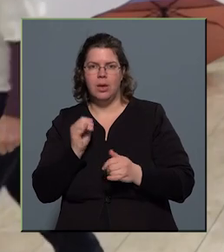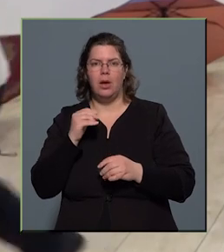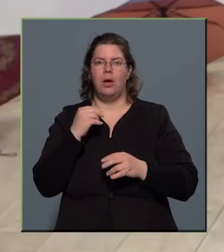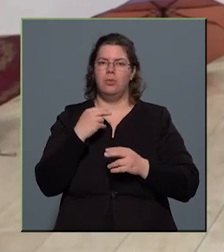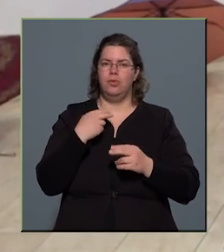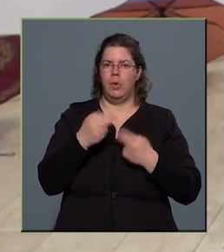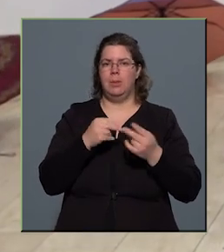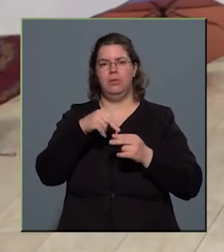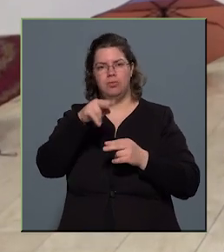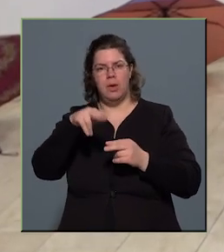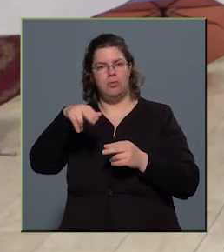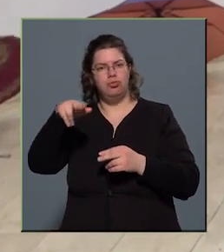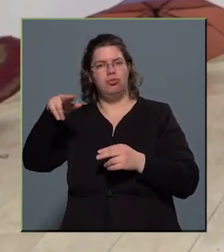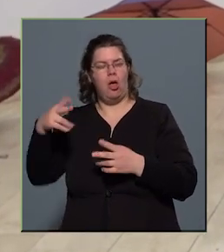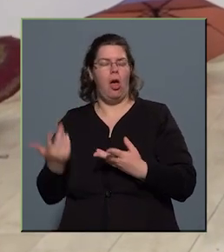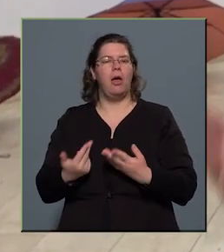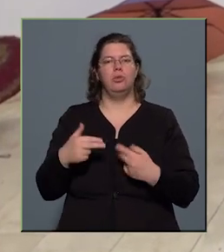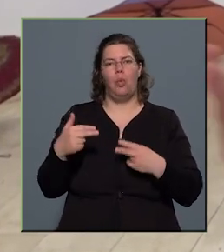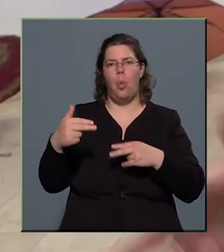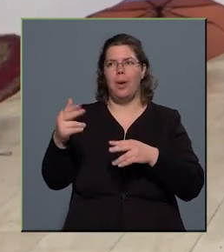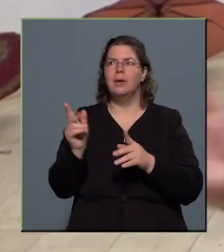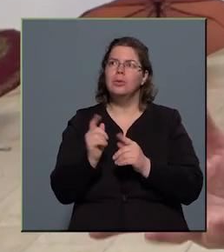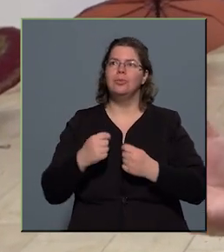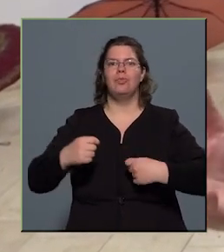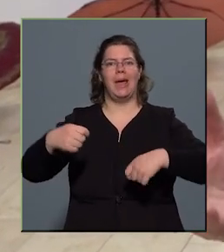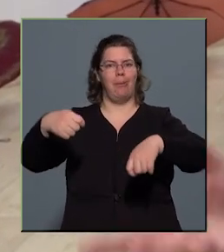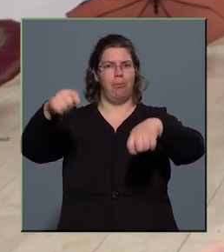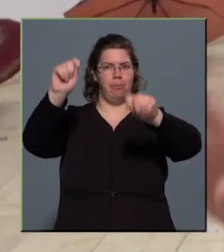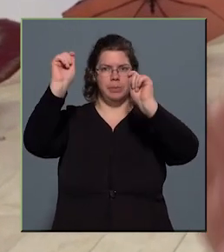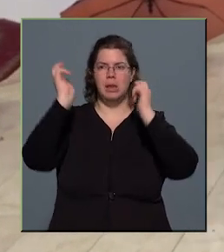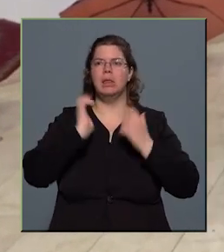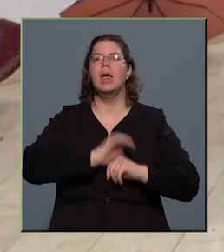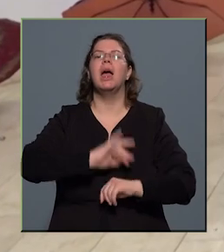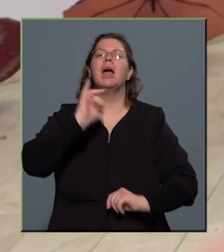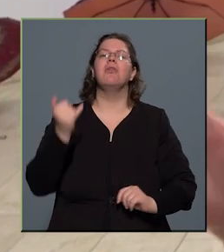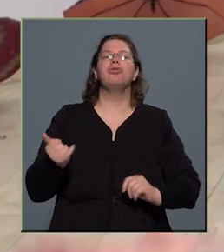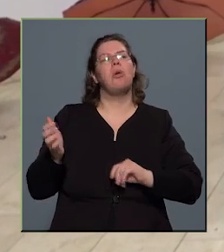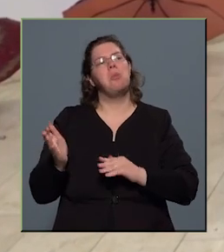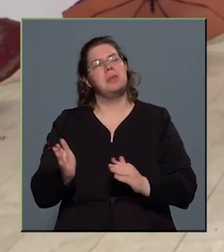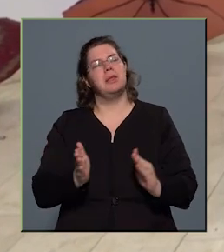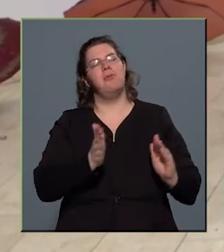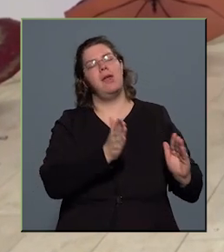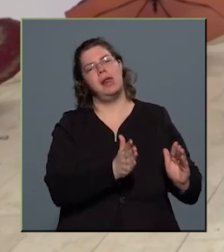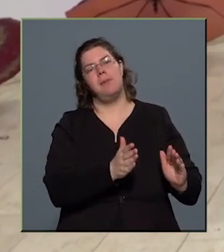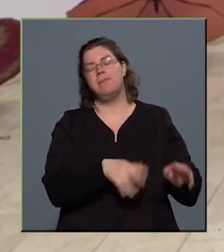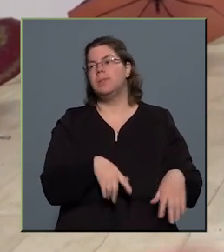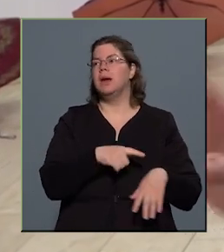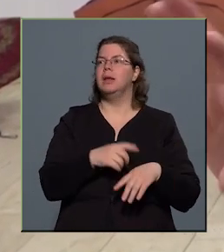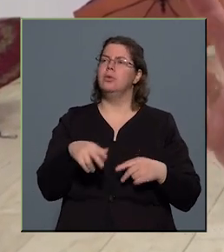festek tovább, tehát hogy szinte úgy építi tovább magát a kép, és akkor félreteszem, akkor egy idő után